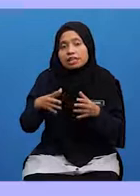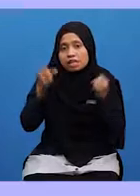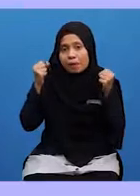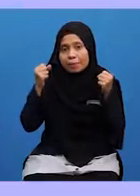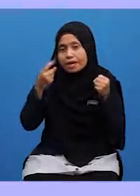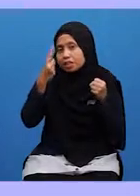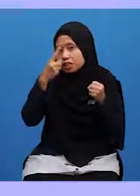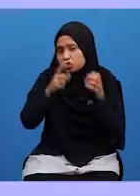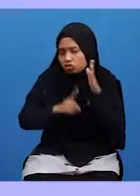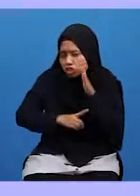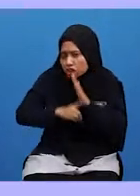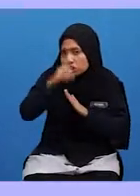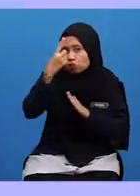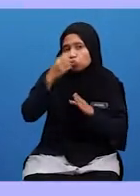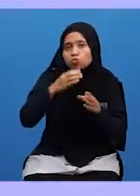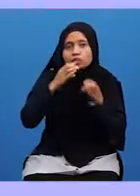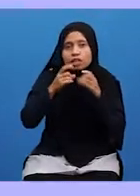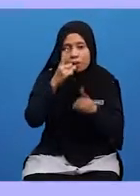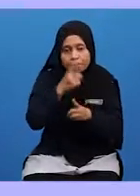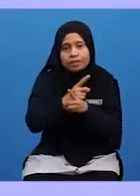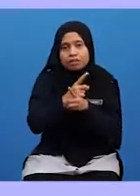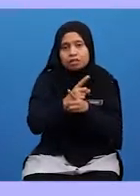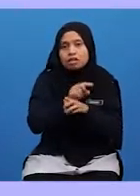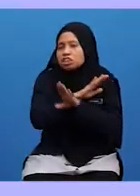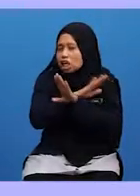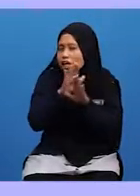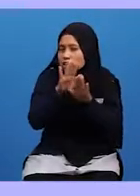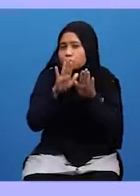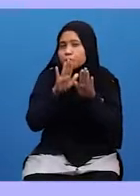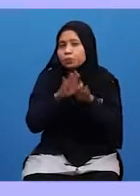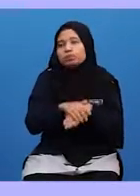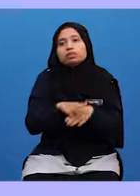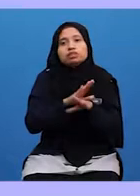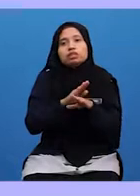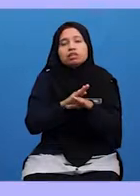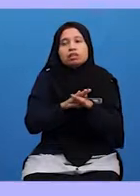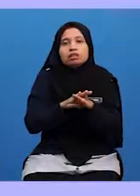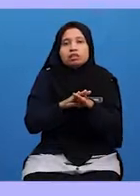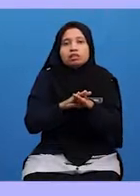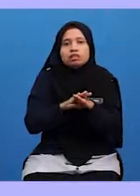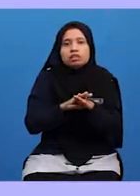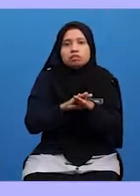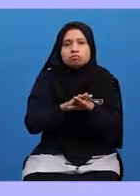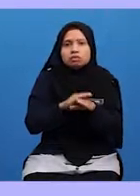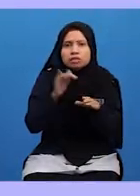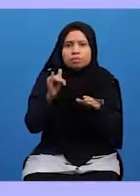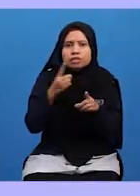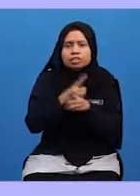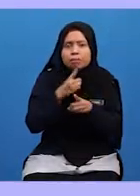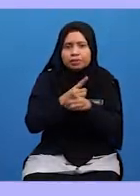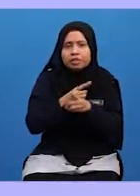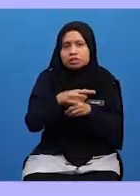Keberanian Yang Tinggi Untuk Bercakap Benar Jangan Takut Dan Kentar Dengan Kebenaran